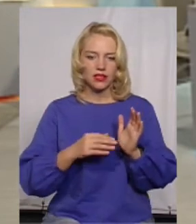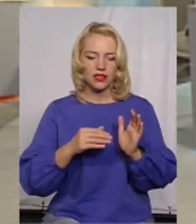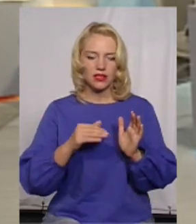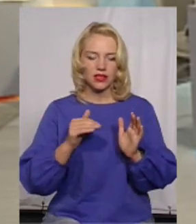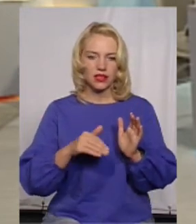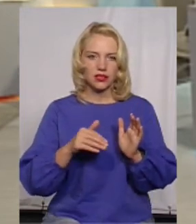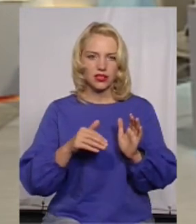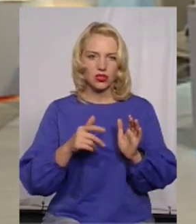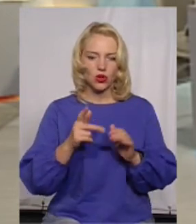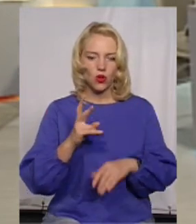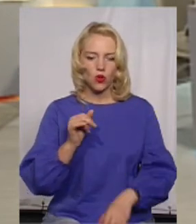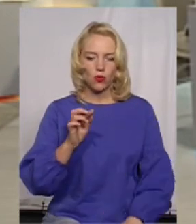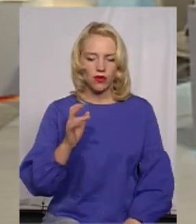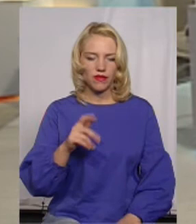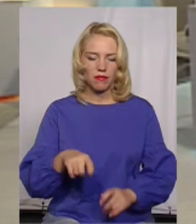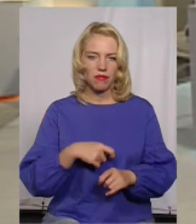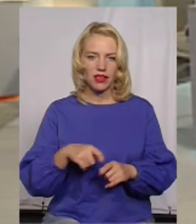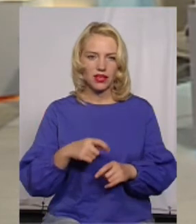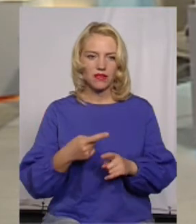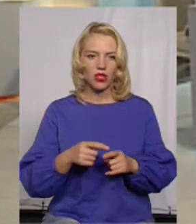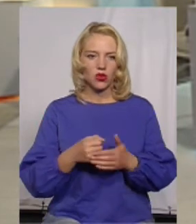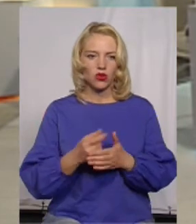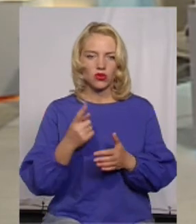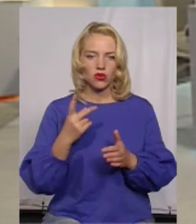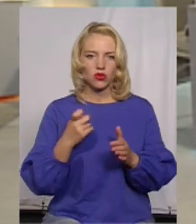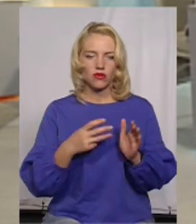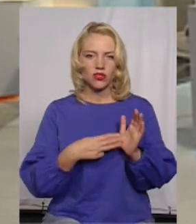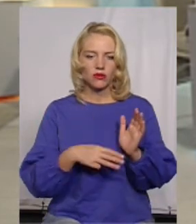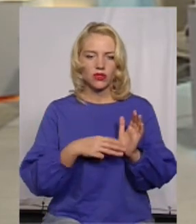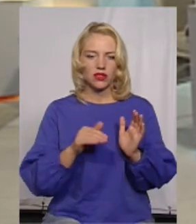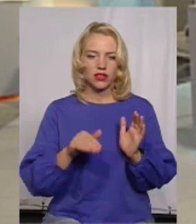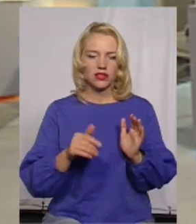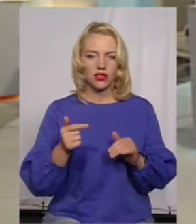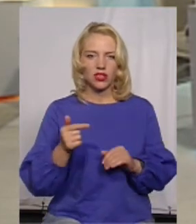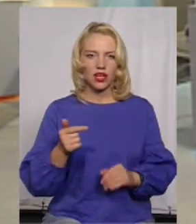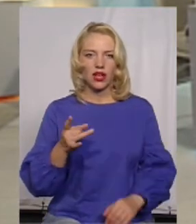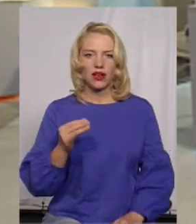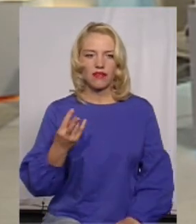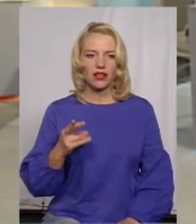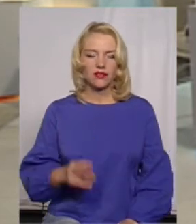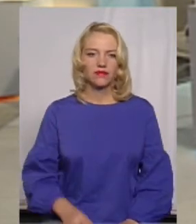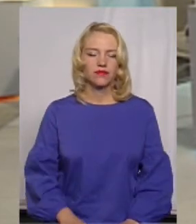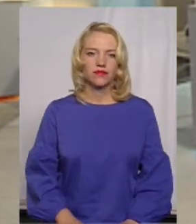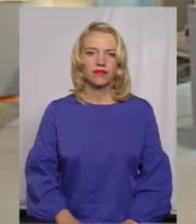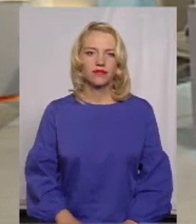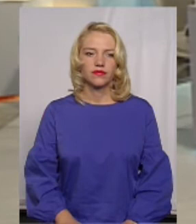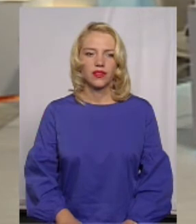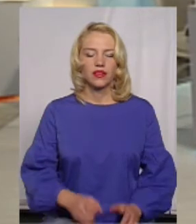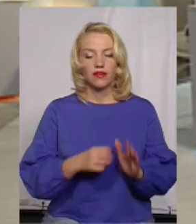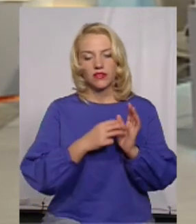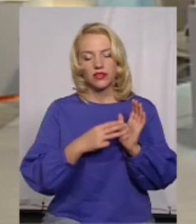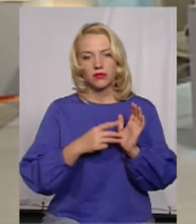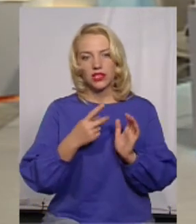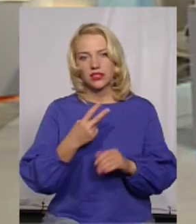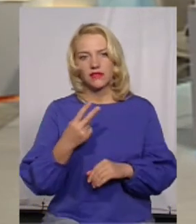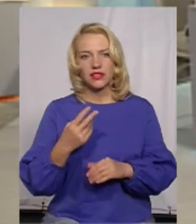тисяч гривень. Десь 18 чи 22 в таких